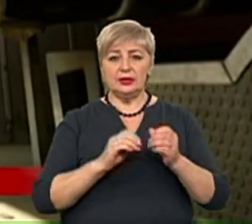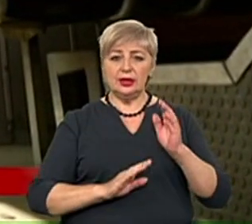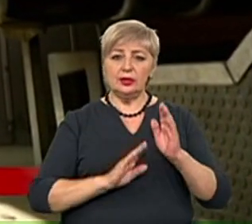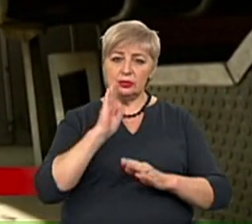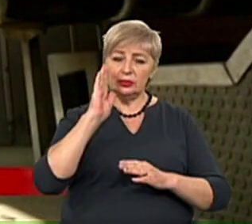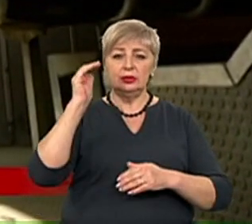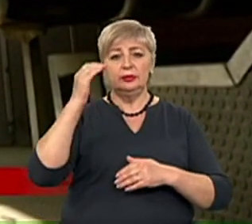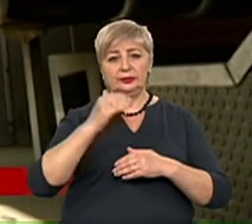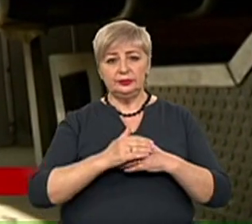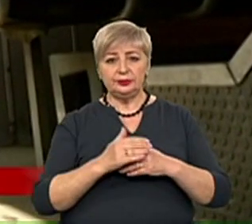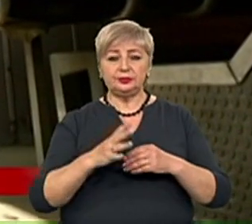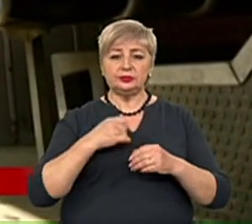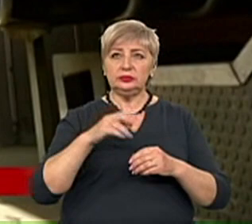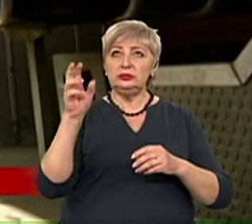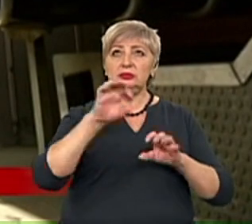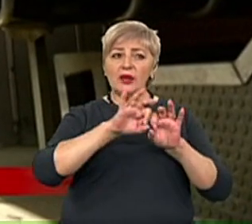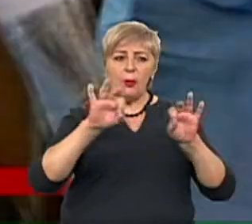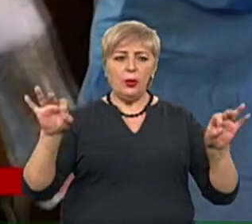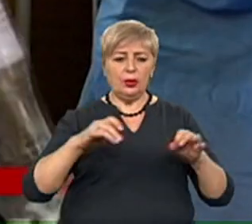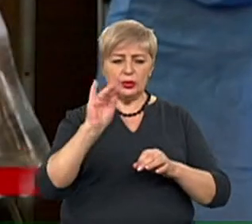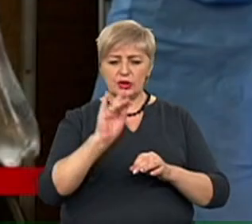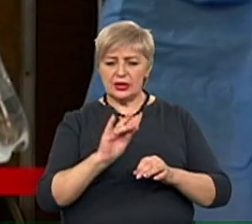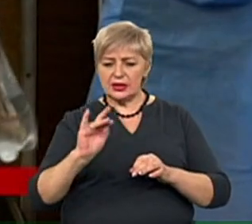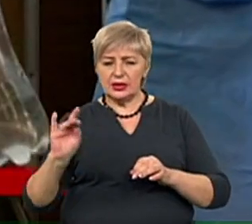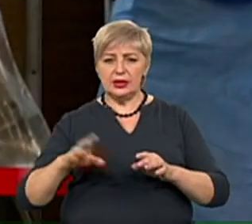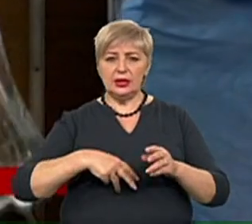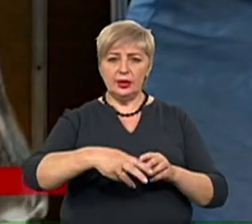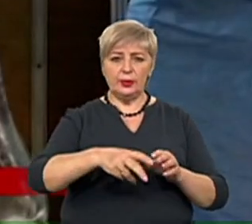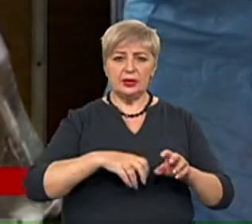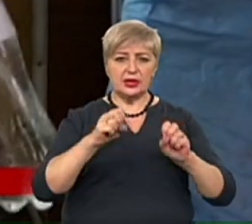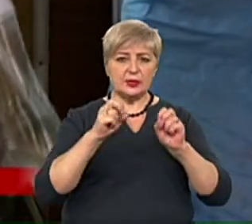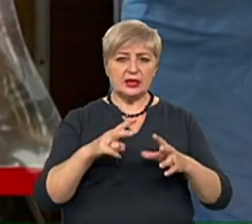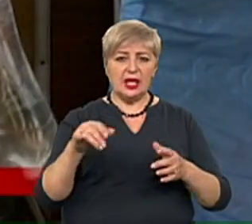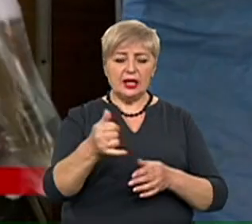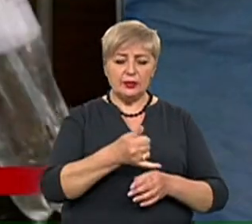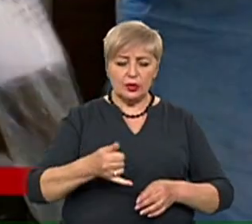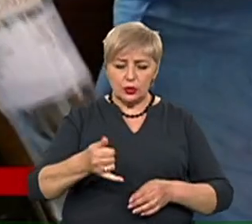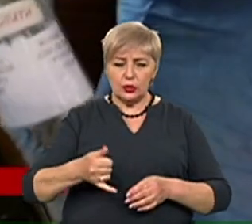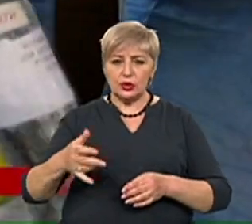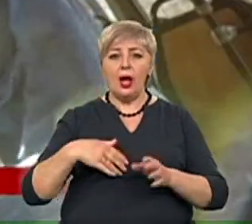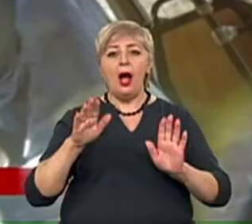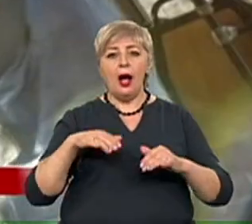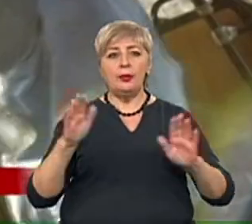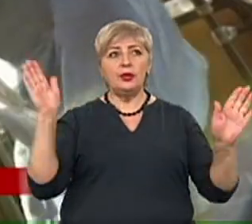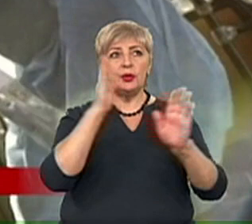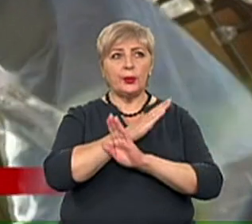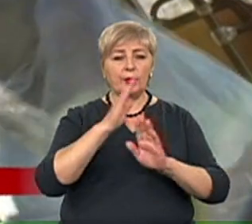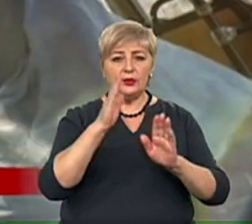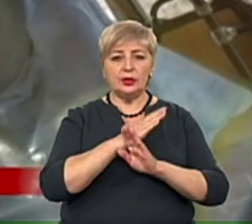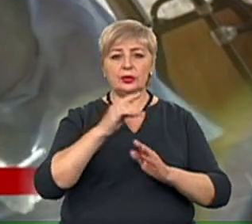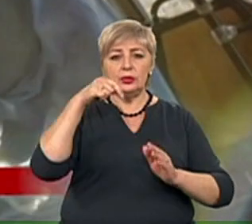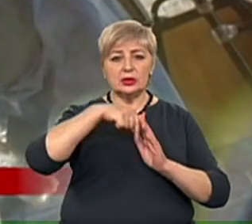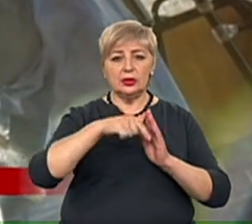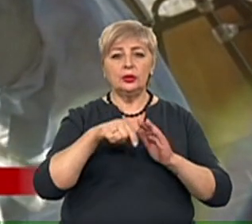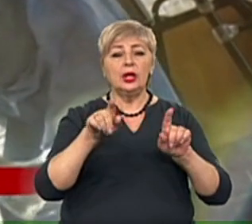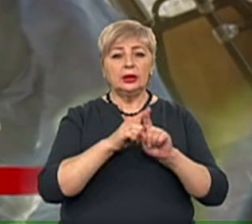Сидіння, підлогу, поручні двері та вікна обробляють спеціальними розчинами, а потім провітрюють салони. Так робитимуть до